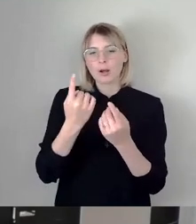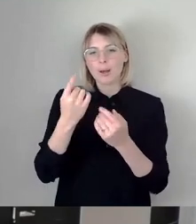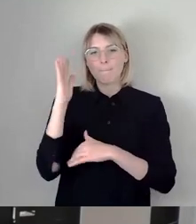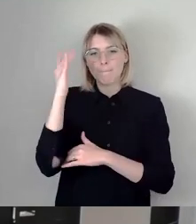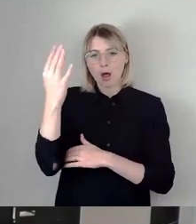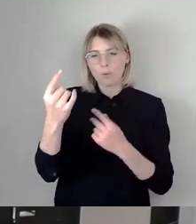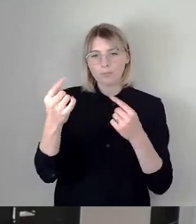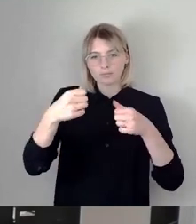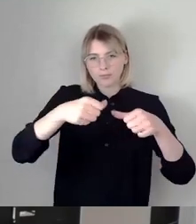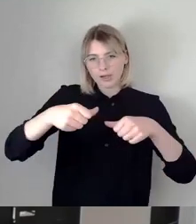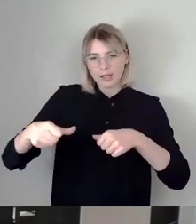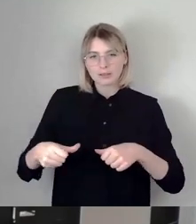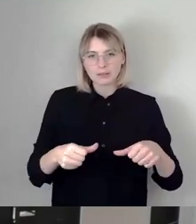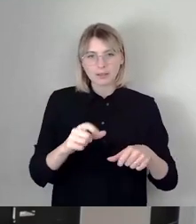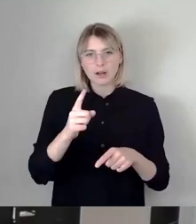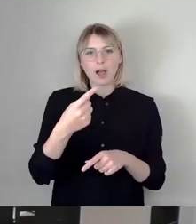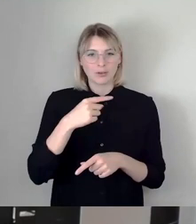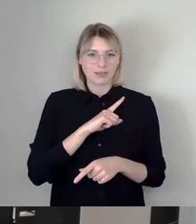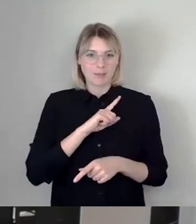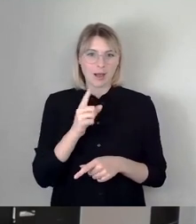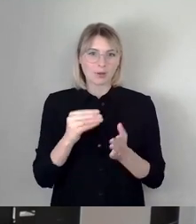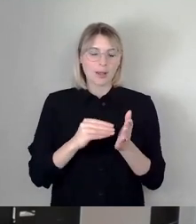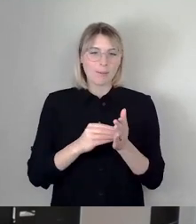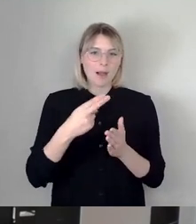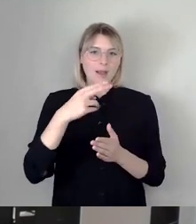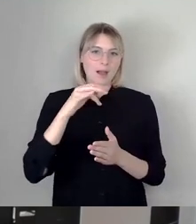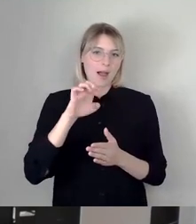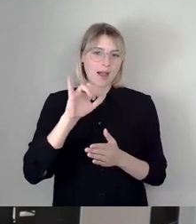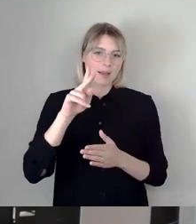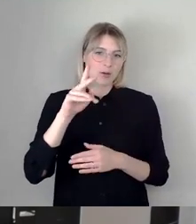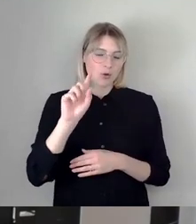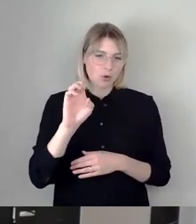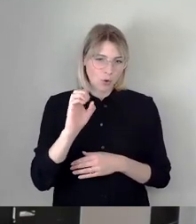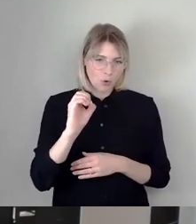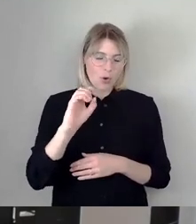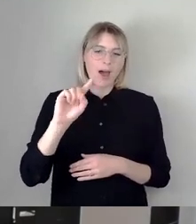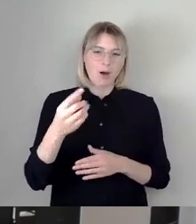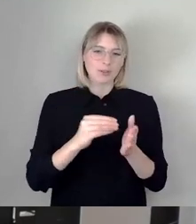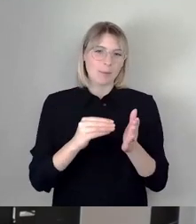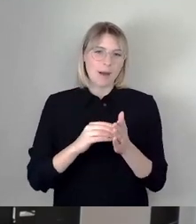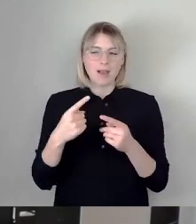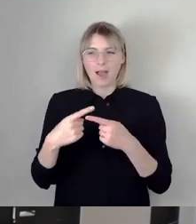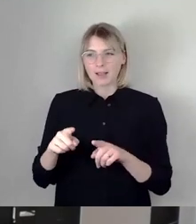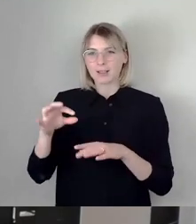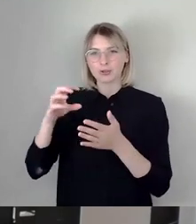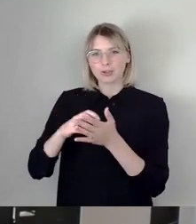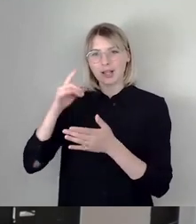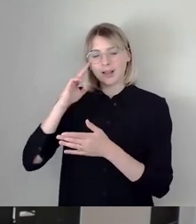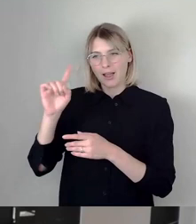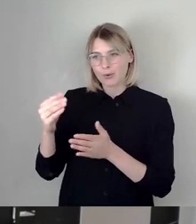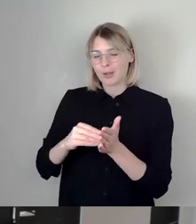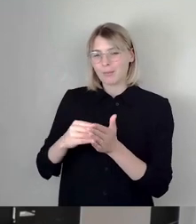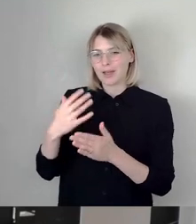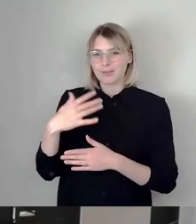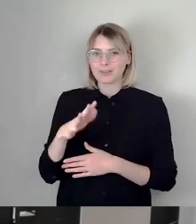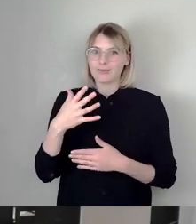teilgenommen, Heiko auch, ja, und einige andere Stadträte ebenfalls. War ein großer Spaß, sollte man mal wieder machen. Aber besonders freue